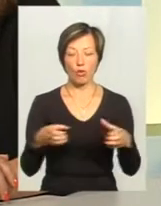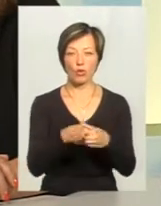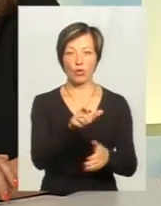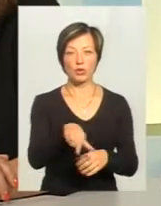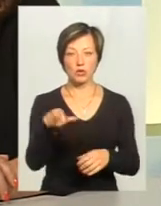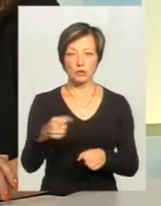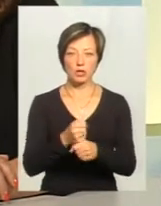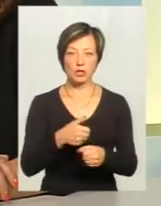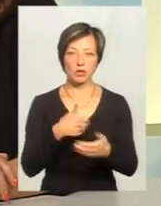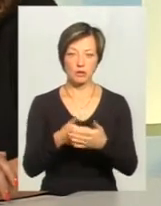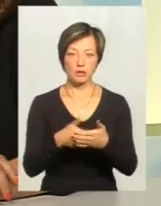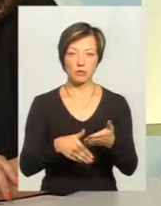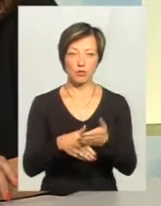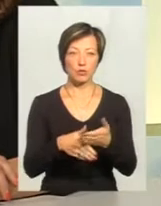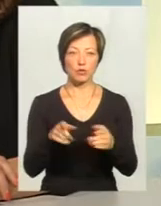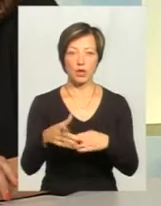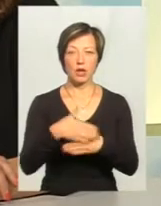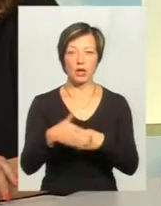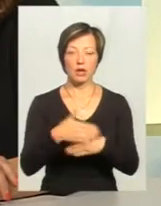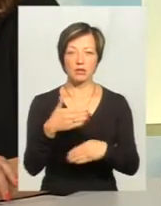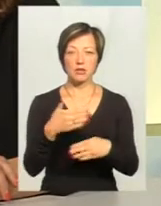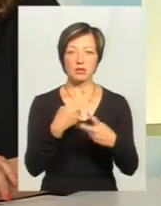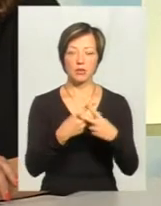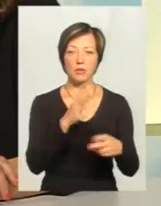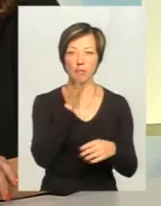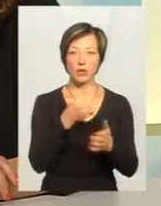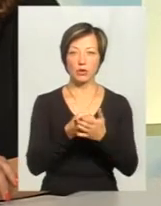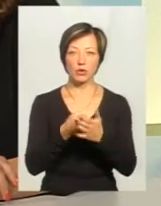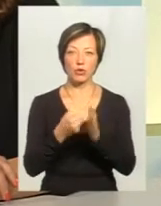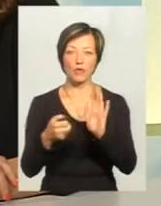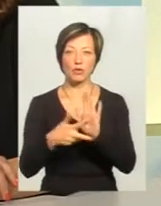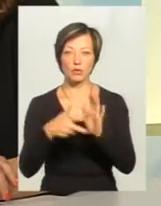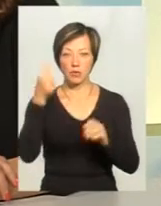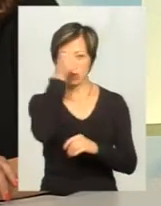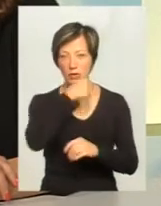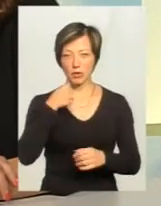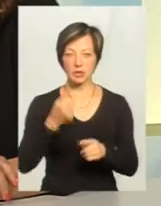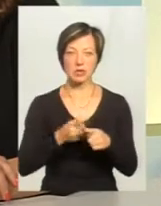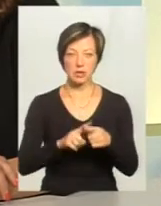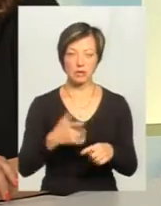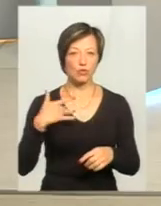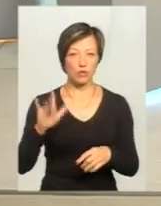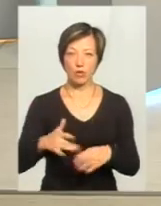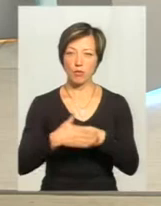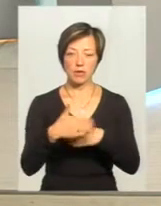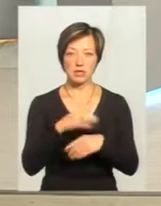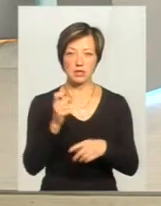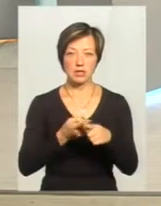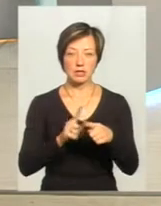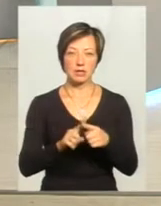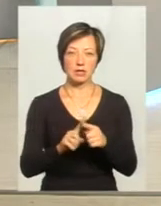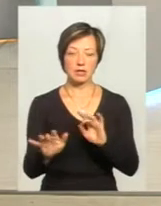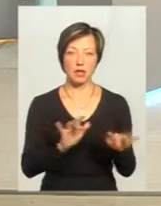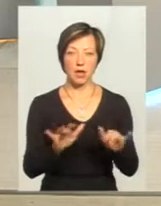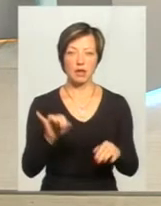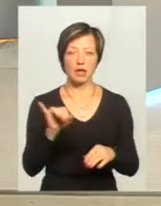вчинені активним способом. Тобто тут кираються позбавленням волі на строк від 5 до 8 років. Тобто це досить суворе покарання за даного виду діяння.